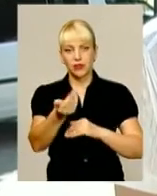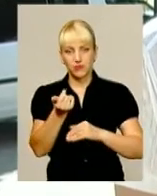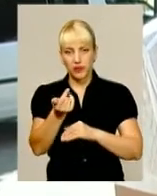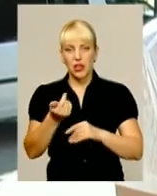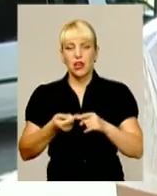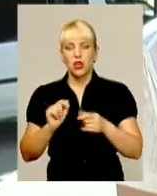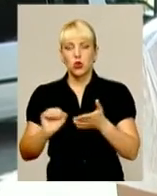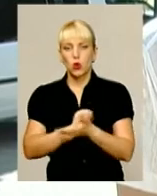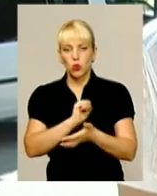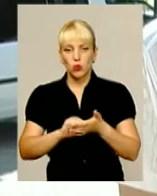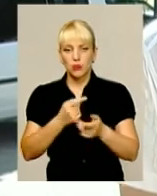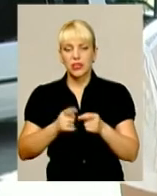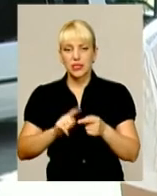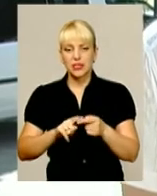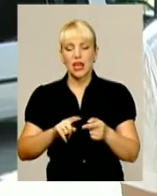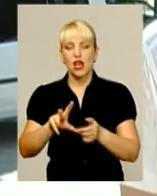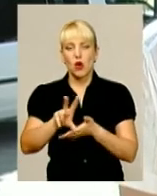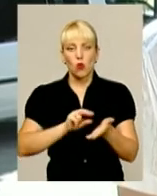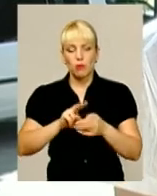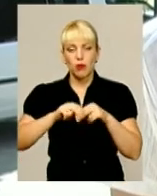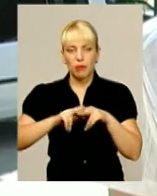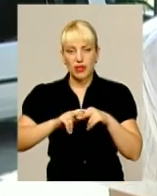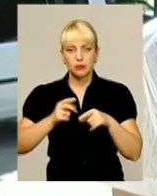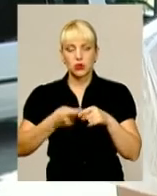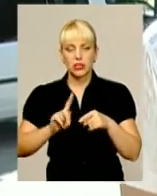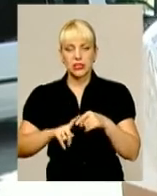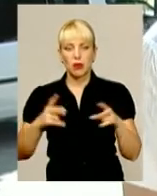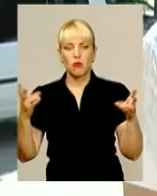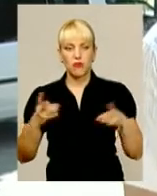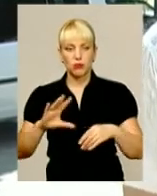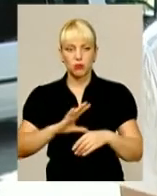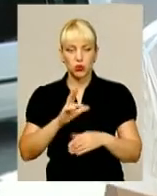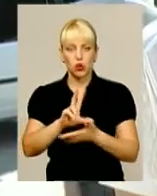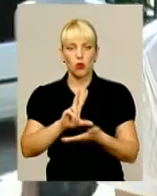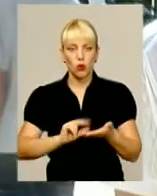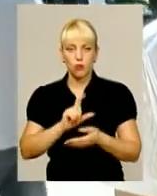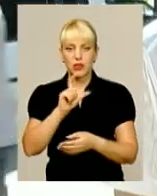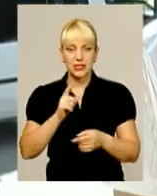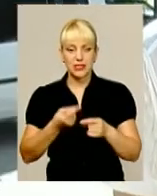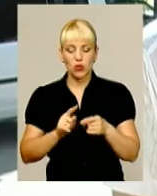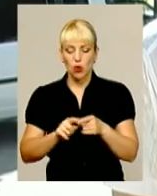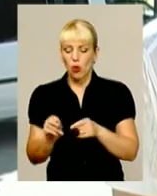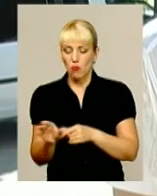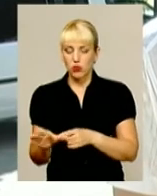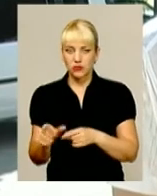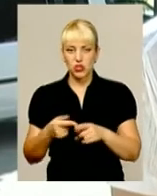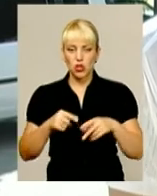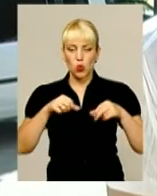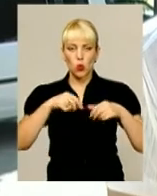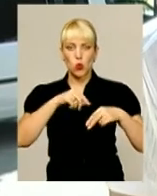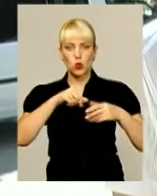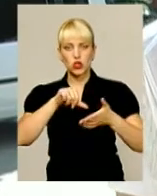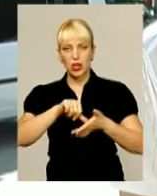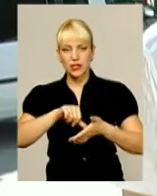'язково буде всі копії паспорта, це повинна в нього бути копія з даного посвідчення учасника бойових дій.